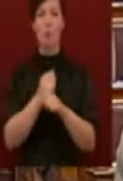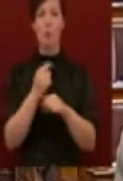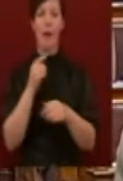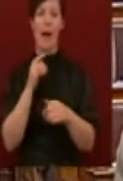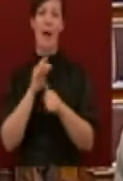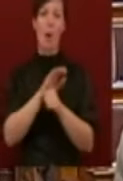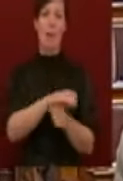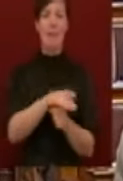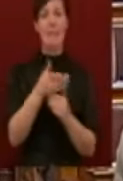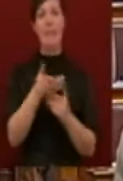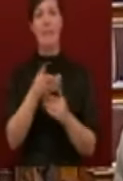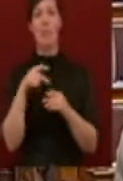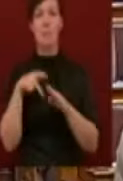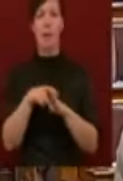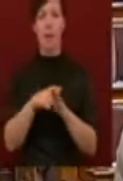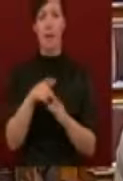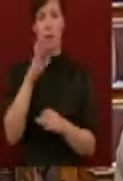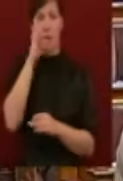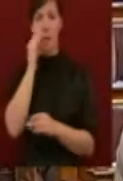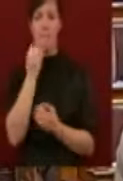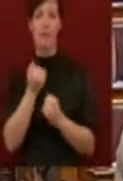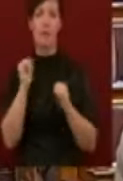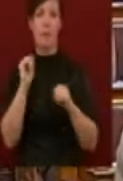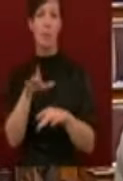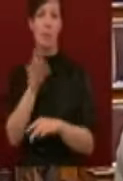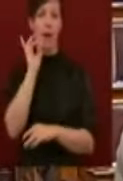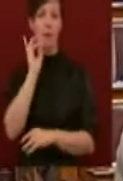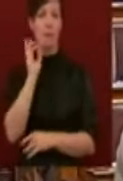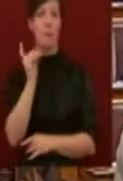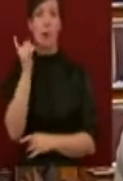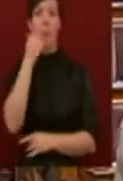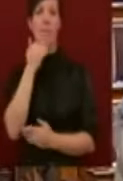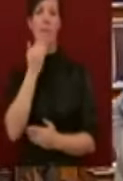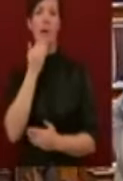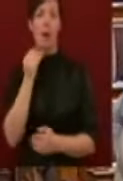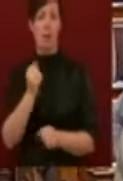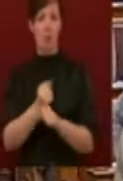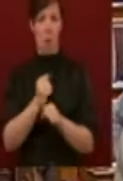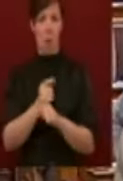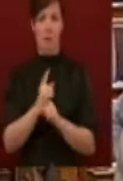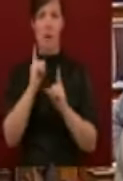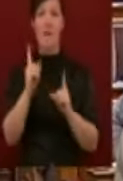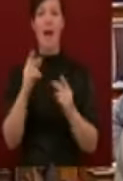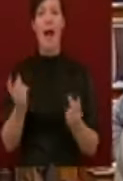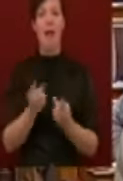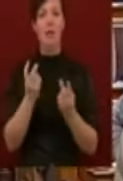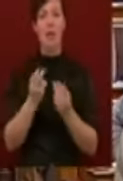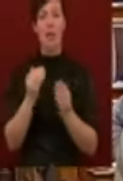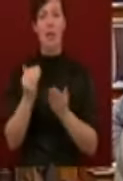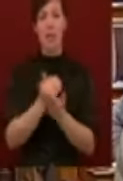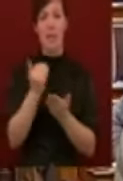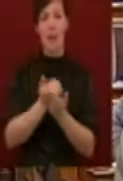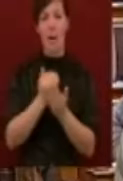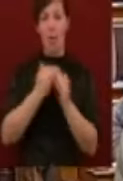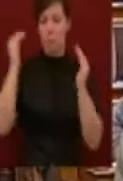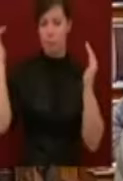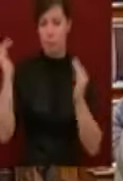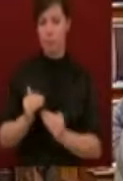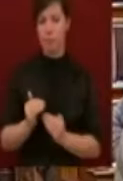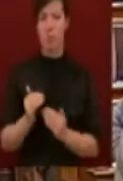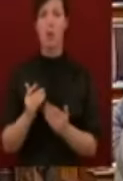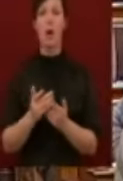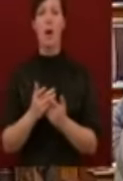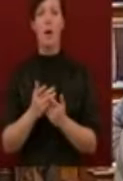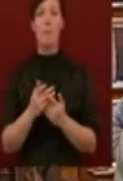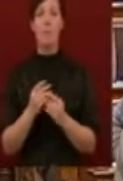megakadályozza, hogy az emberek szabadon válasszák meg munkájukon. Az álláskeresési járulék radikális csökkentése, a